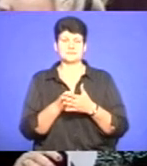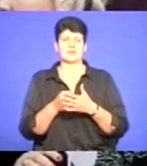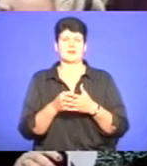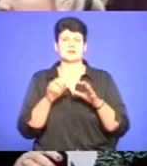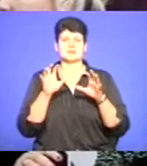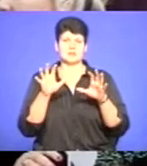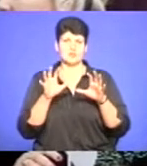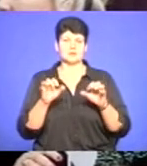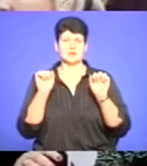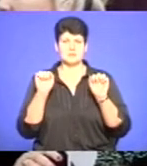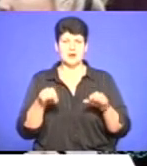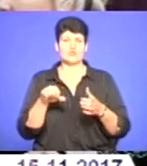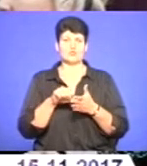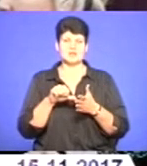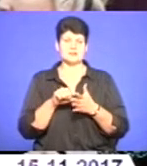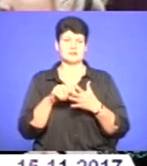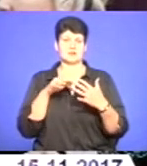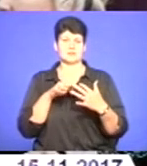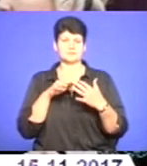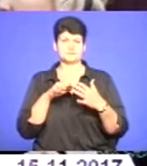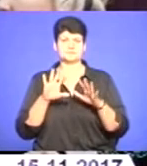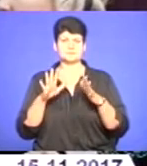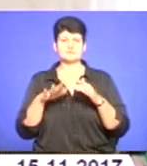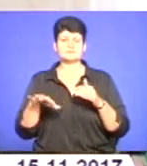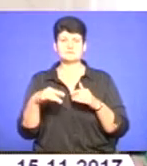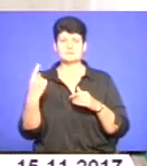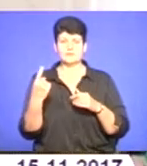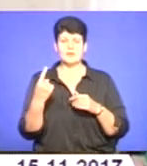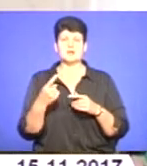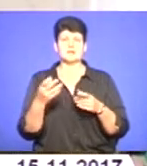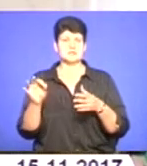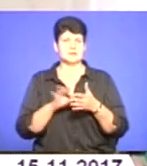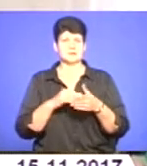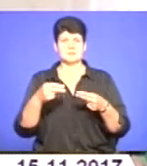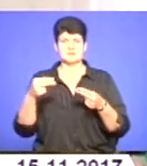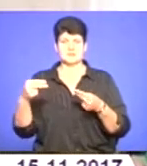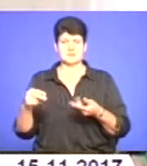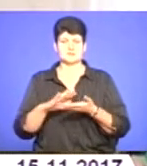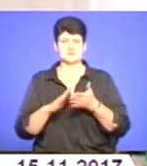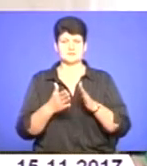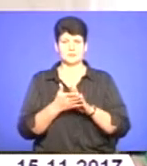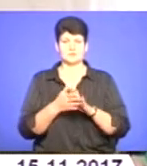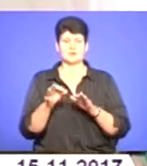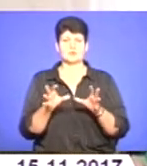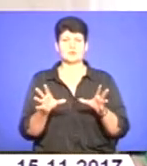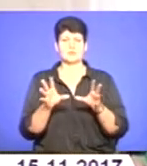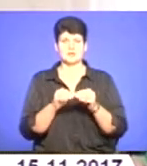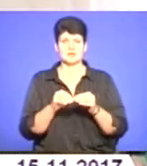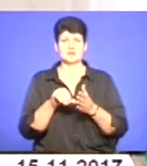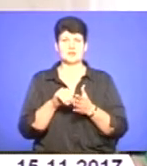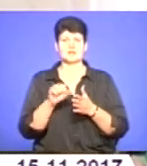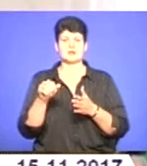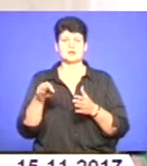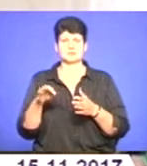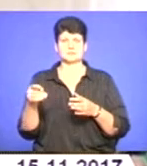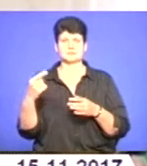прав учасників бойових дій на території Тернопільської області. Відразу ж підписали меморандум про співпрацю між громадською спілкою об'єднання учасників АТО